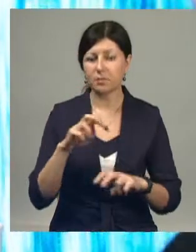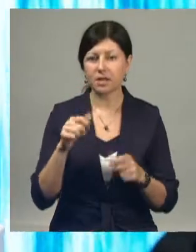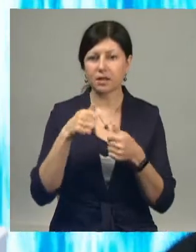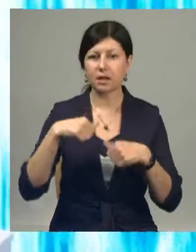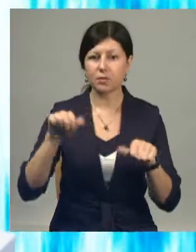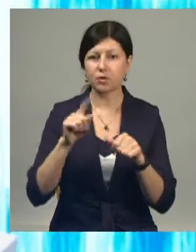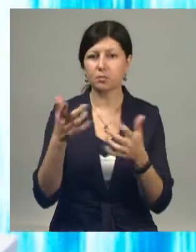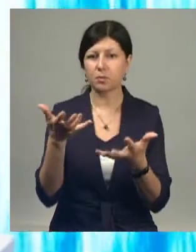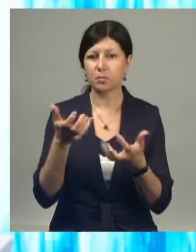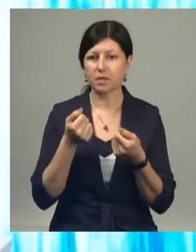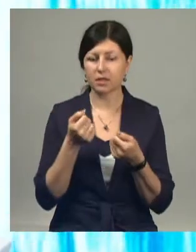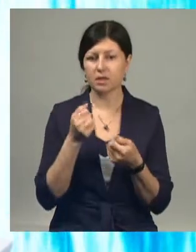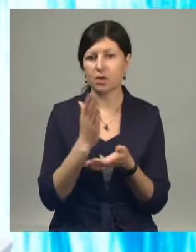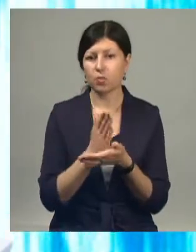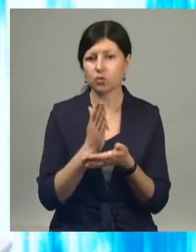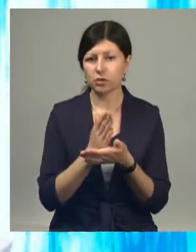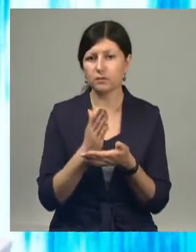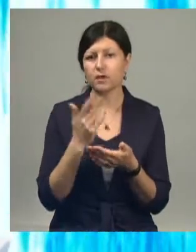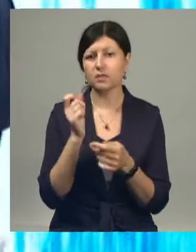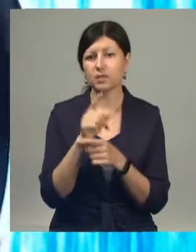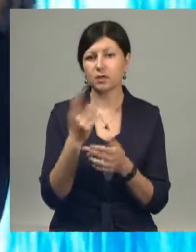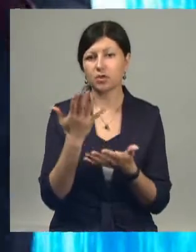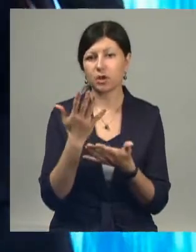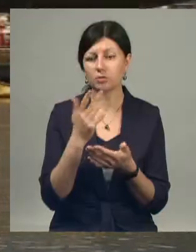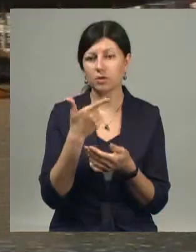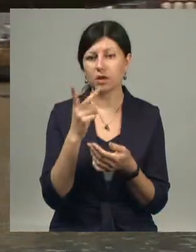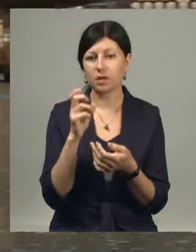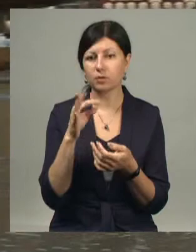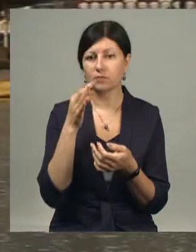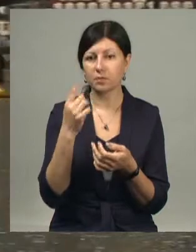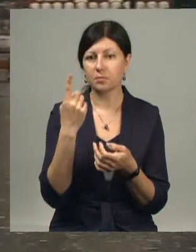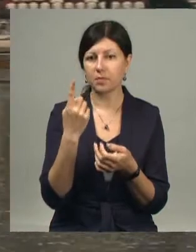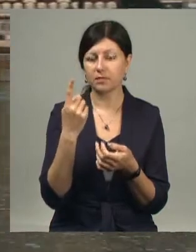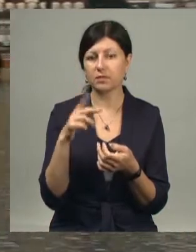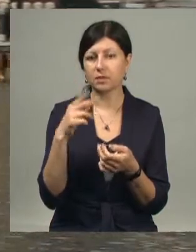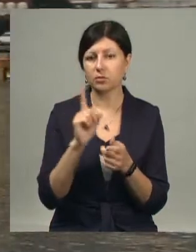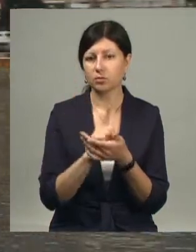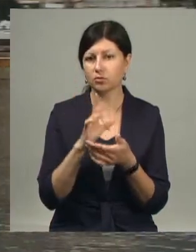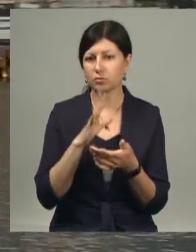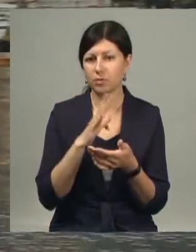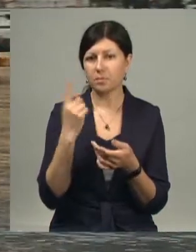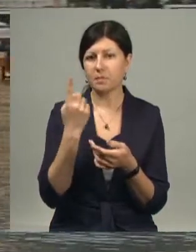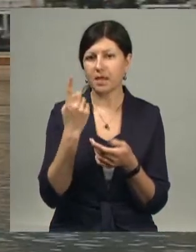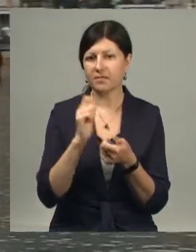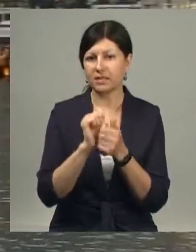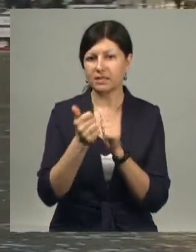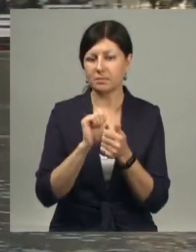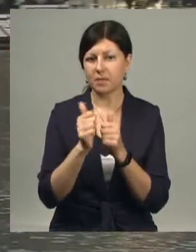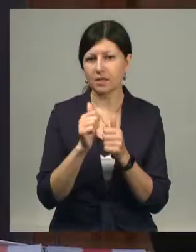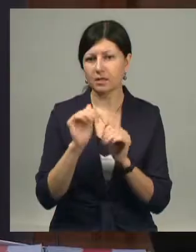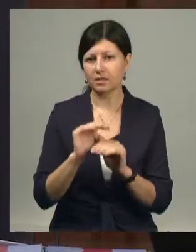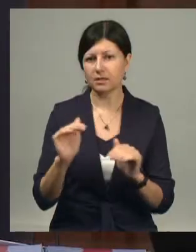имущество. Задача, которую поставил руководитель области, 1 октября Бригантина должна встретить первую смену белгородских детей.